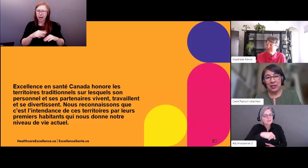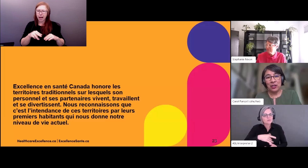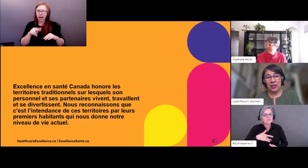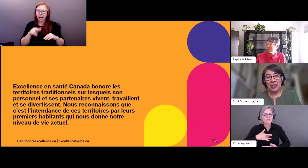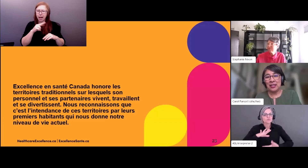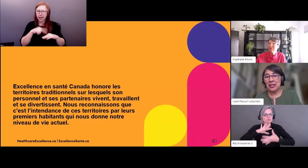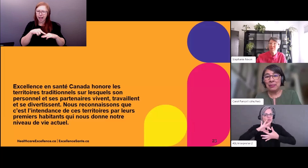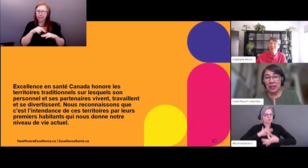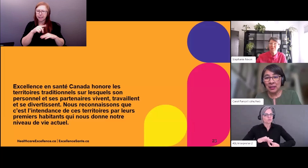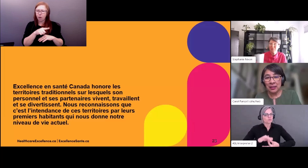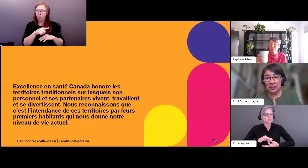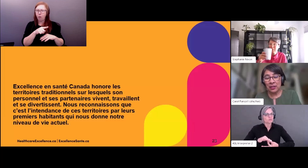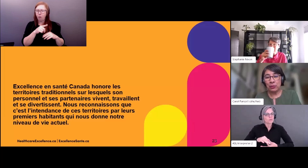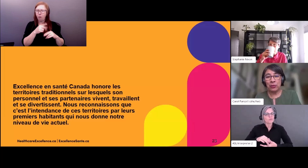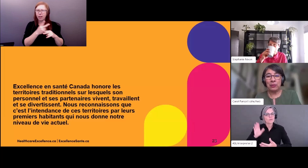cas,